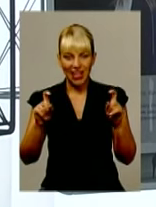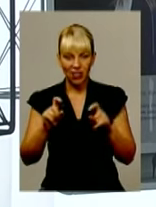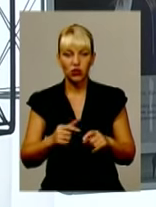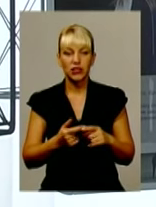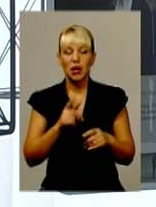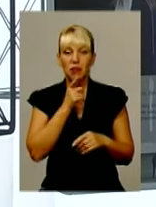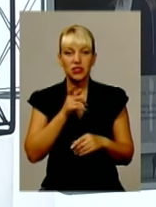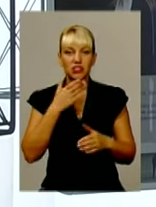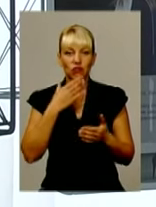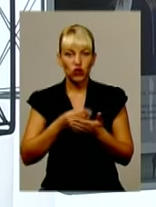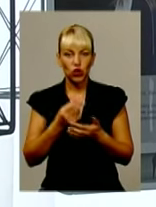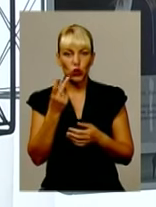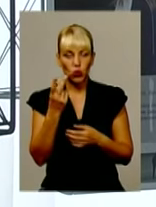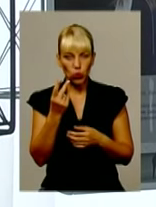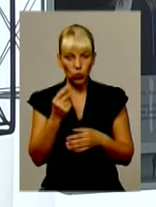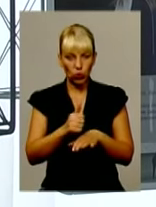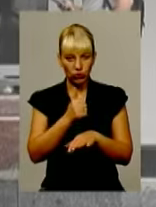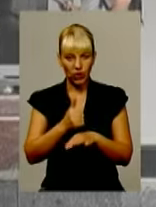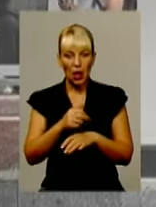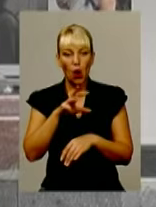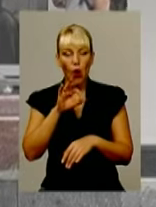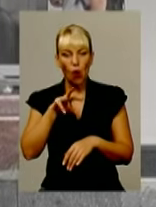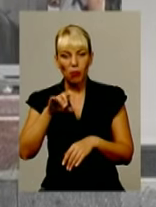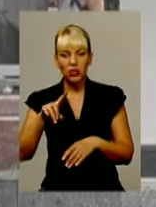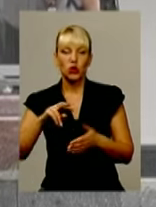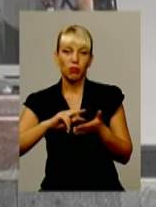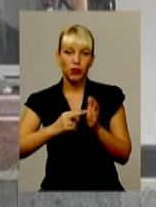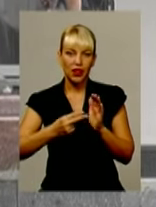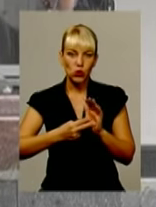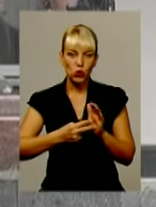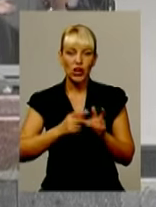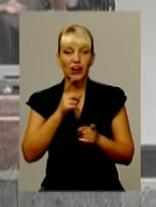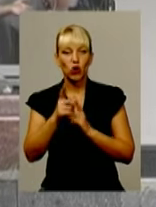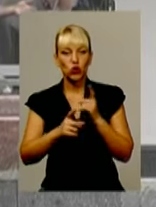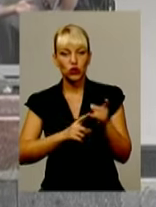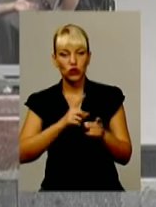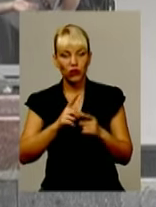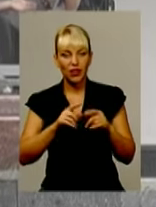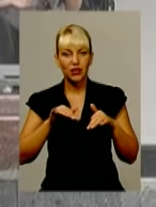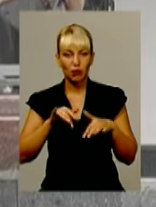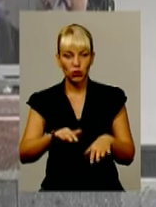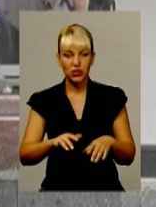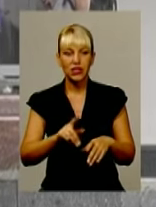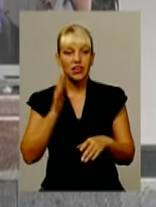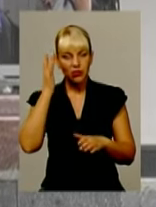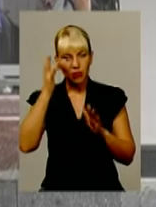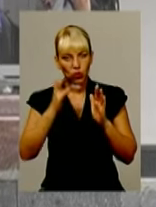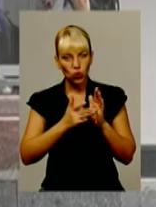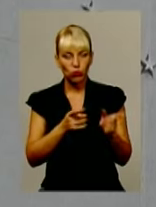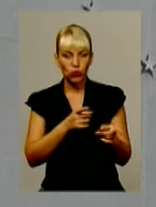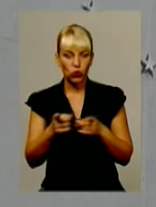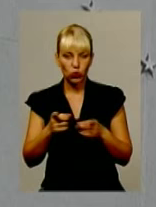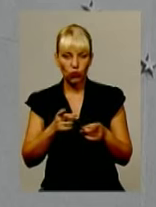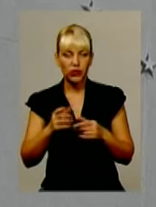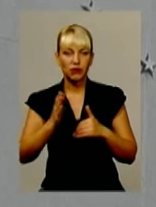другої каденції Олег Омельчук планує реорганізувати навчальний процес у вузі з метою підготовки високопрофесійних та конкурентоспроможних фахівців.